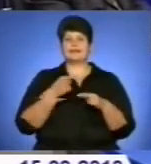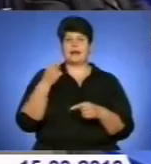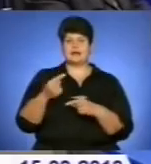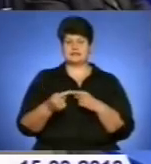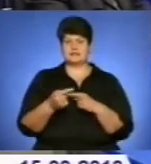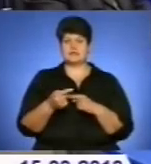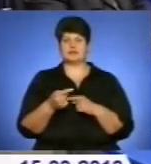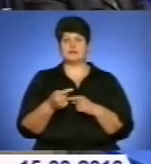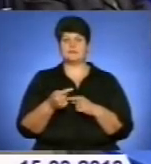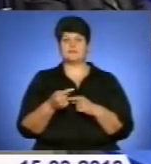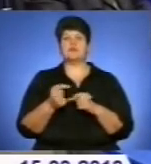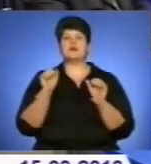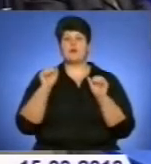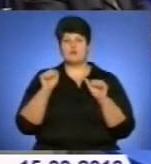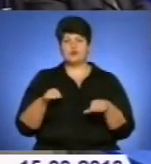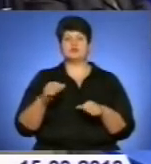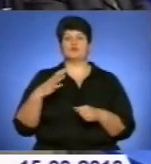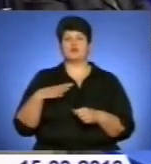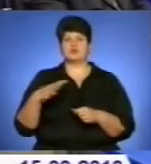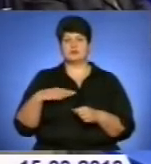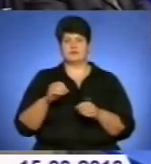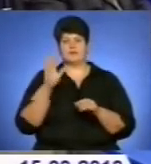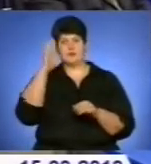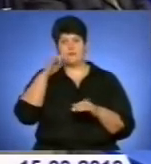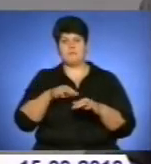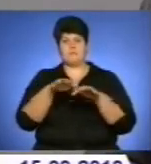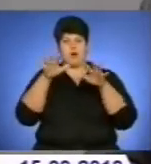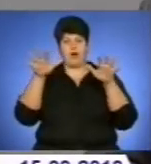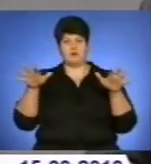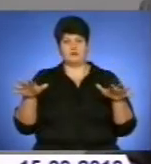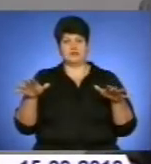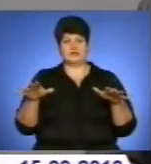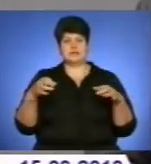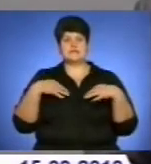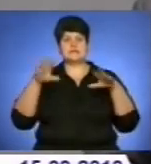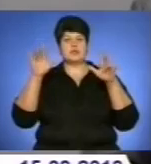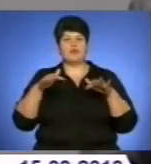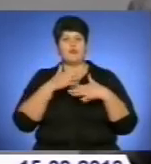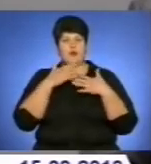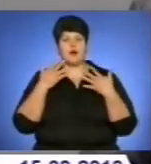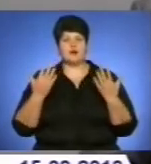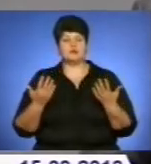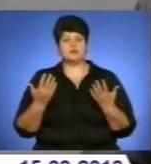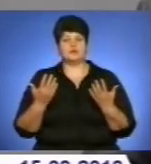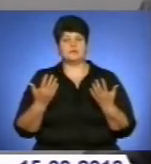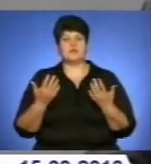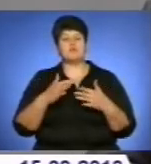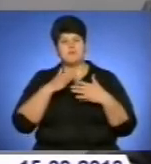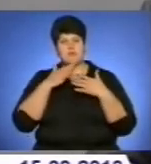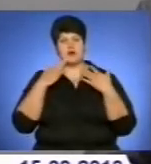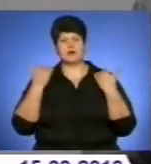неділю будуть дороги приведені в менш більш для того, щоб можна було пропустити транспорт по дорогах в області.